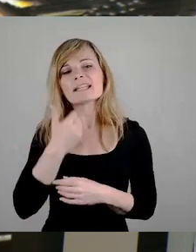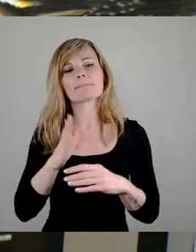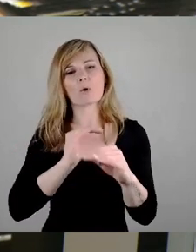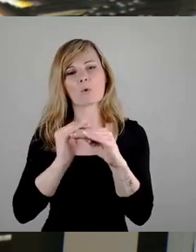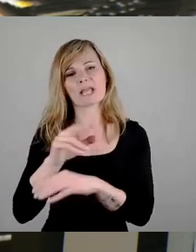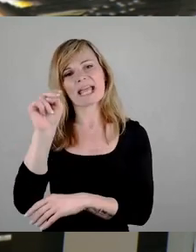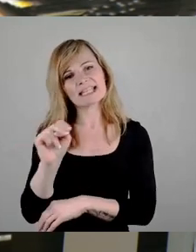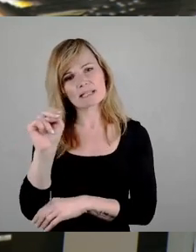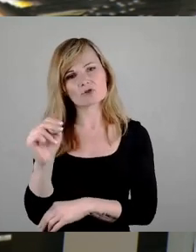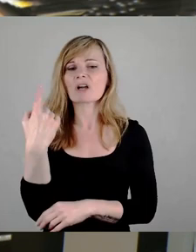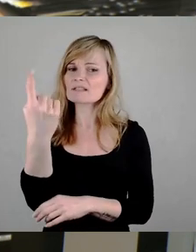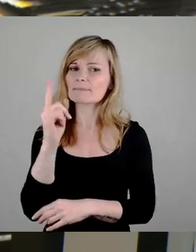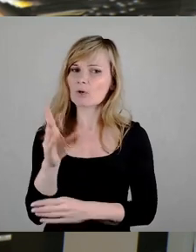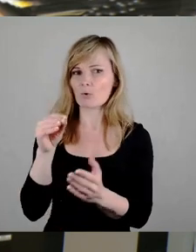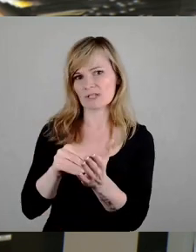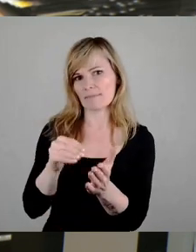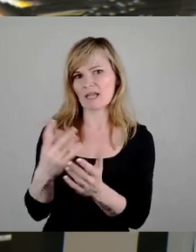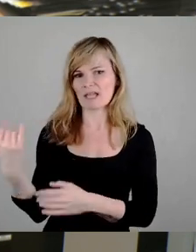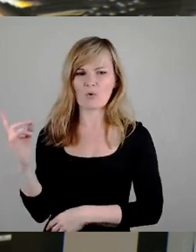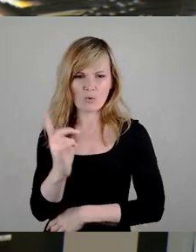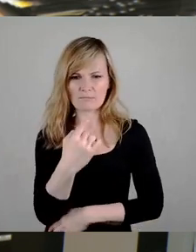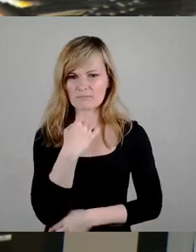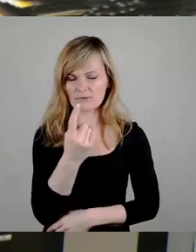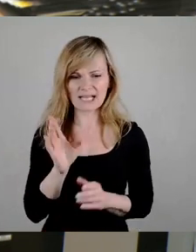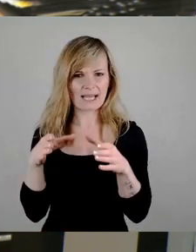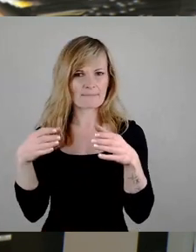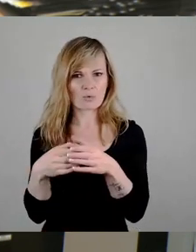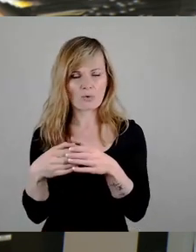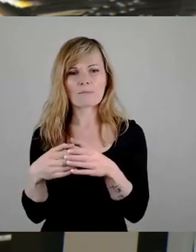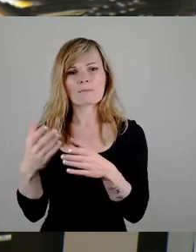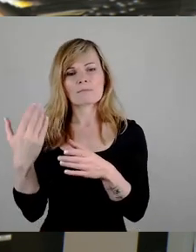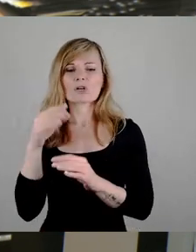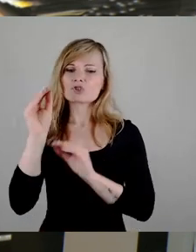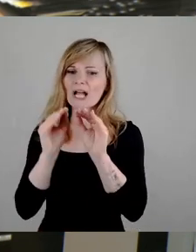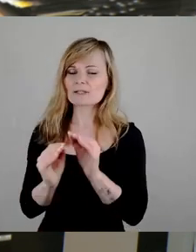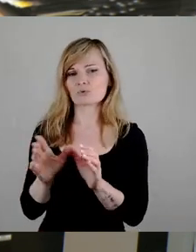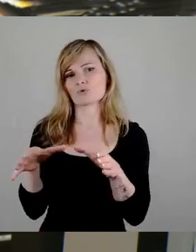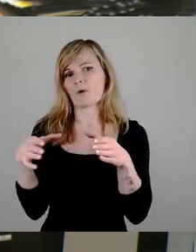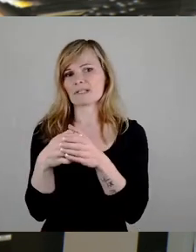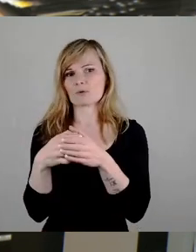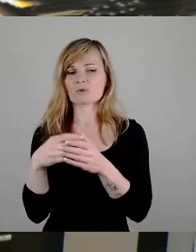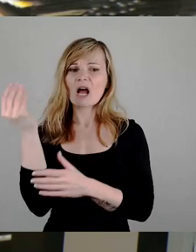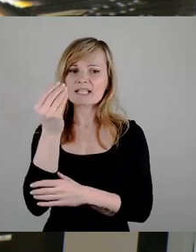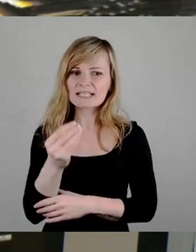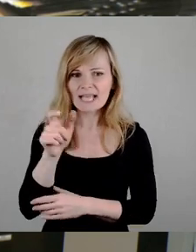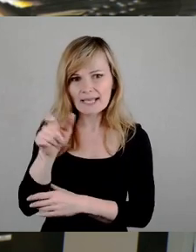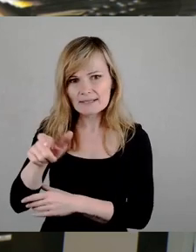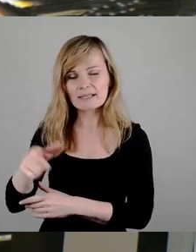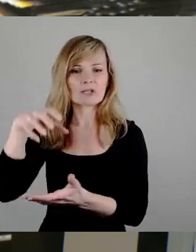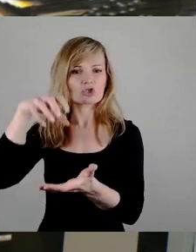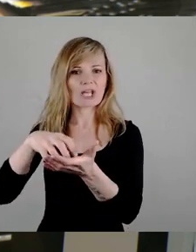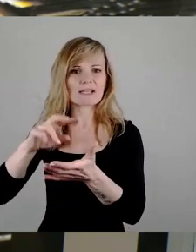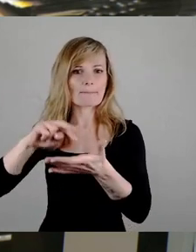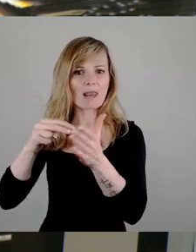auch dabei, um sich hier hinzustellen, dass ein Gremium, was besteht aus Gestaltungskommissionen, aus Architekten, aus Städteplanern, zum Teil